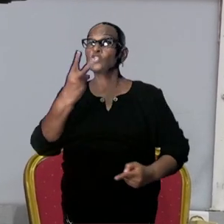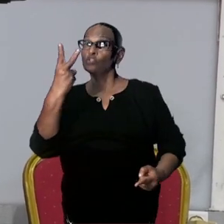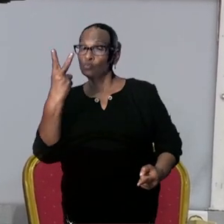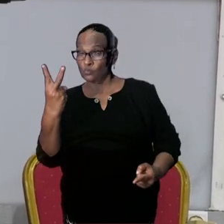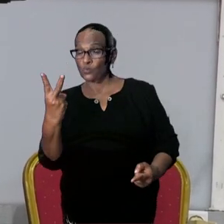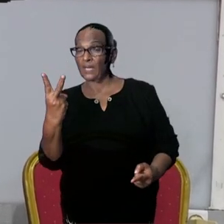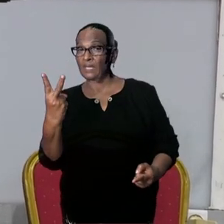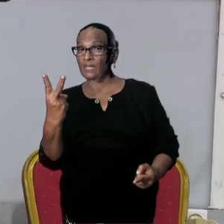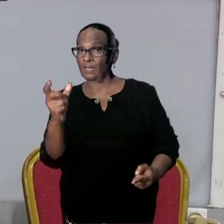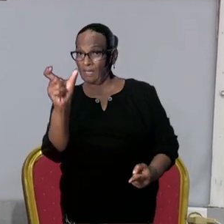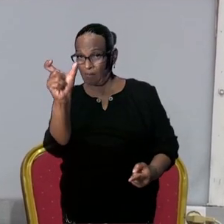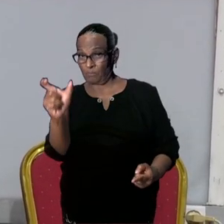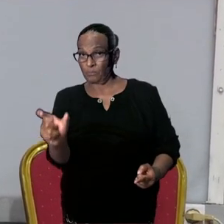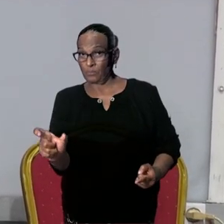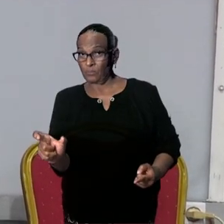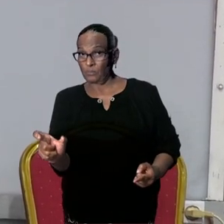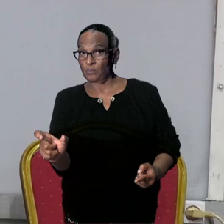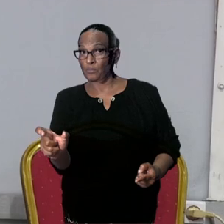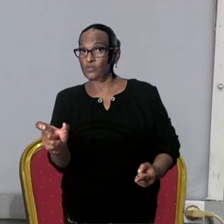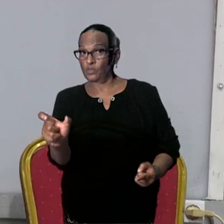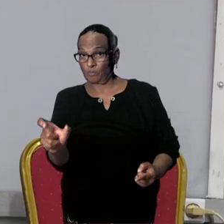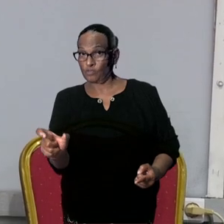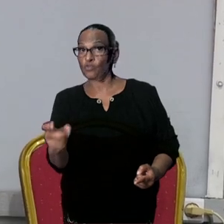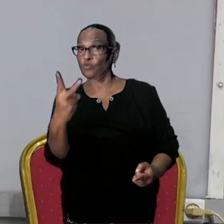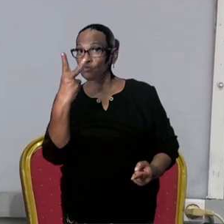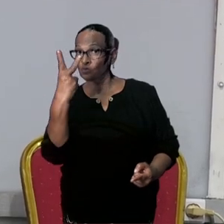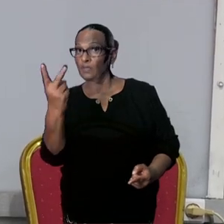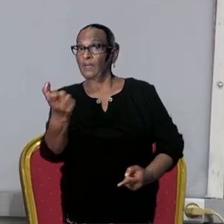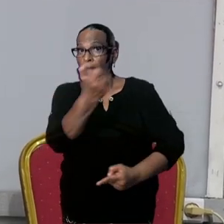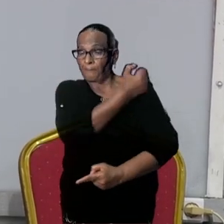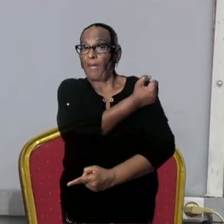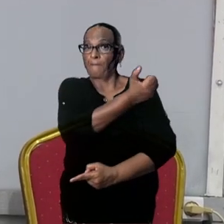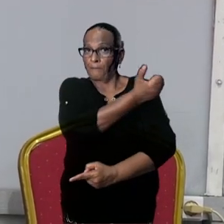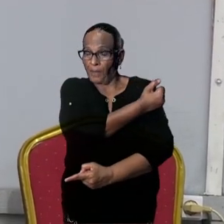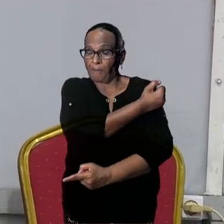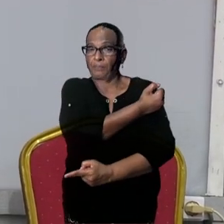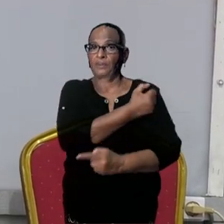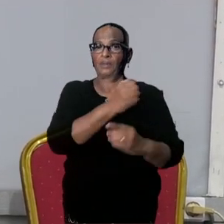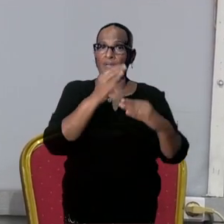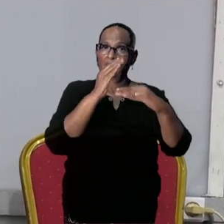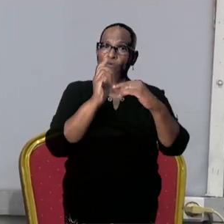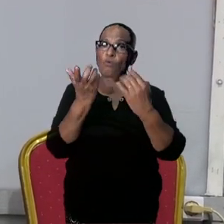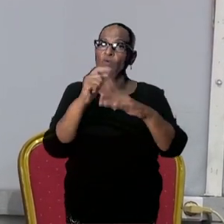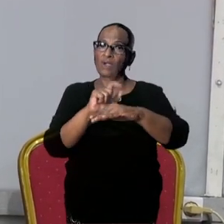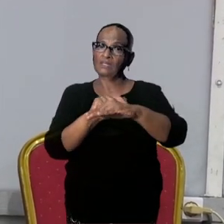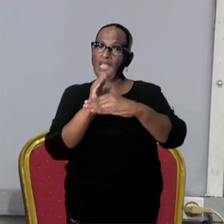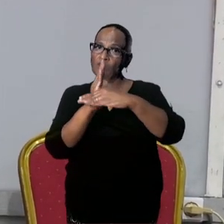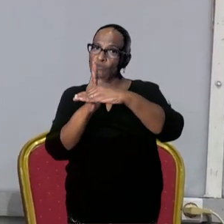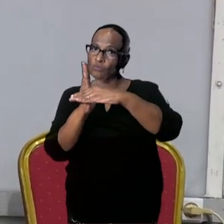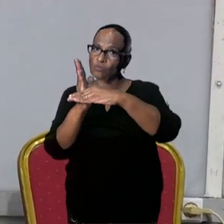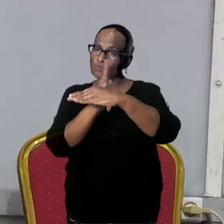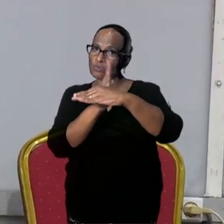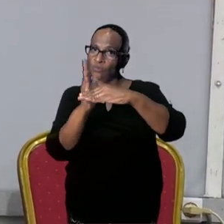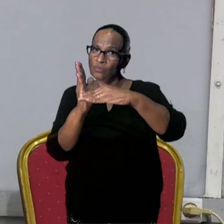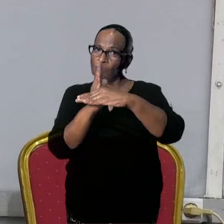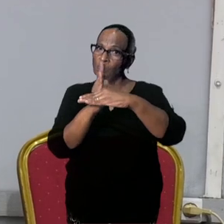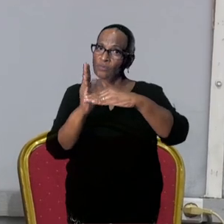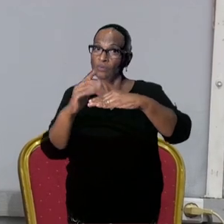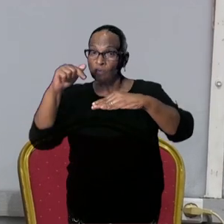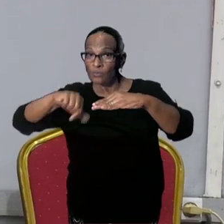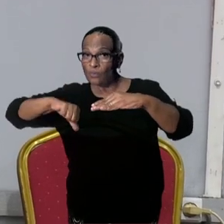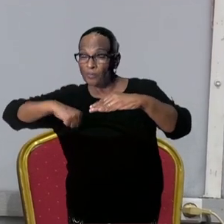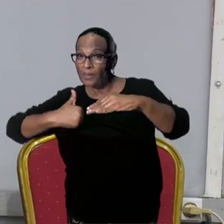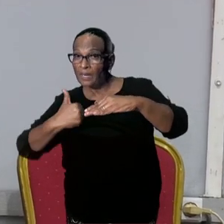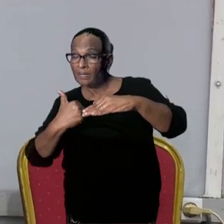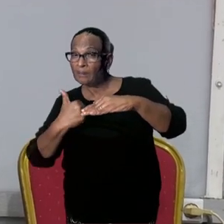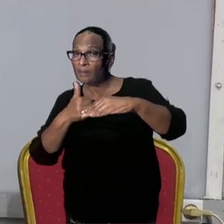toegediend worden. Hoeveel tijd ligt daartussen? En is het wel zo slim om dan nu al te beginnen